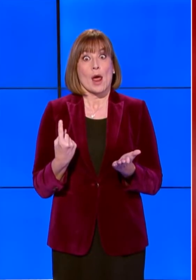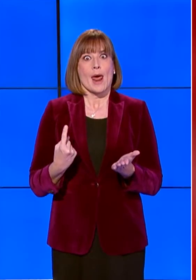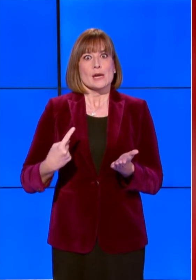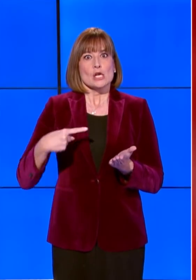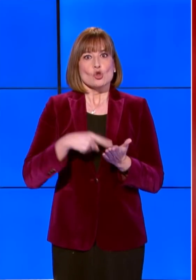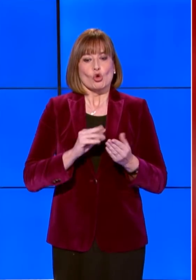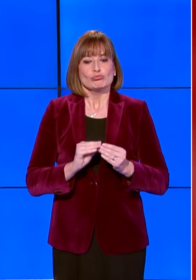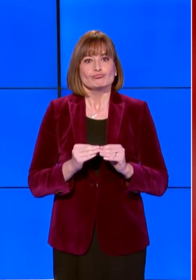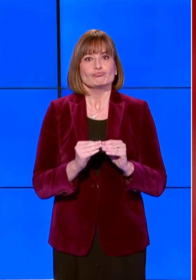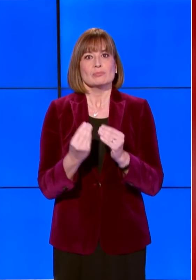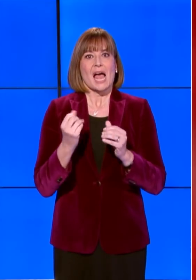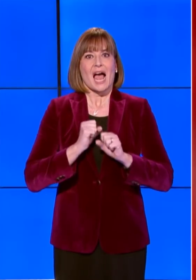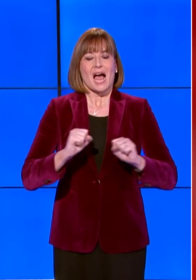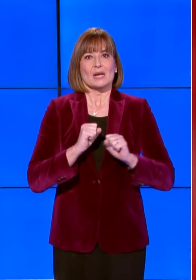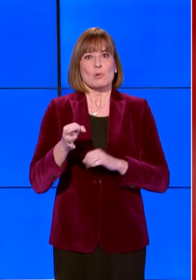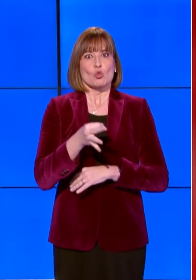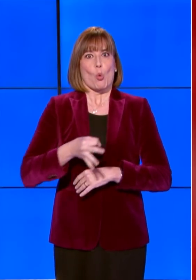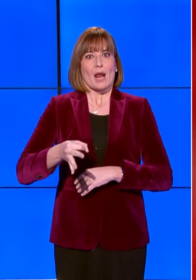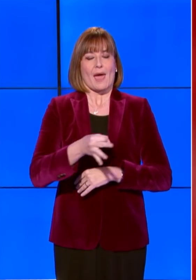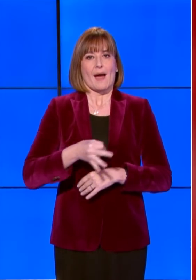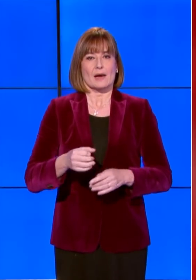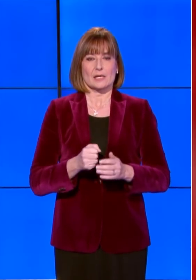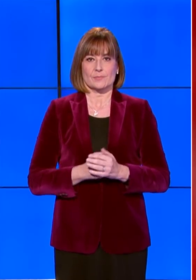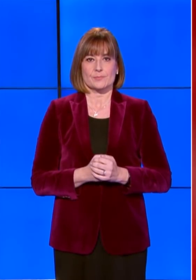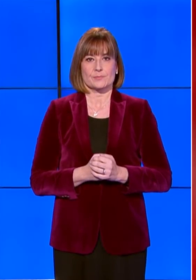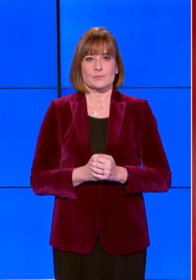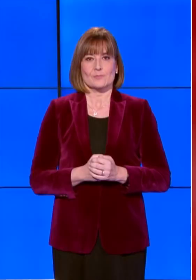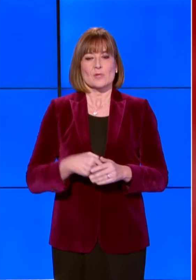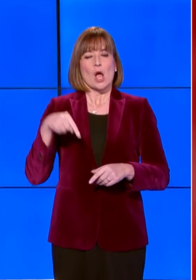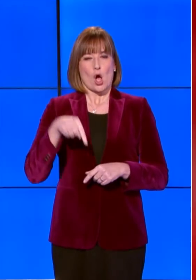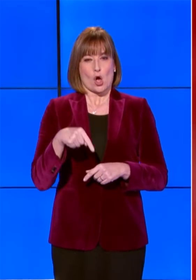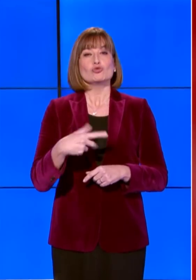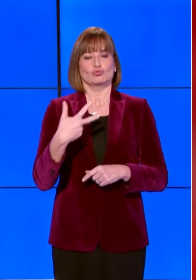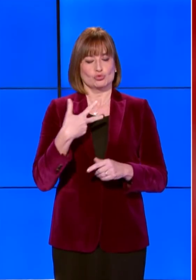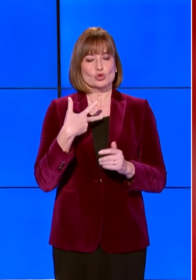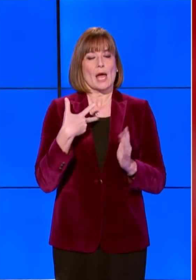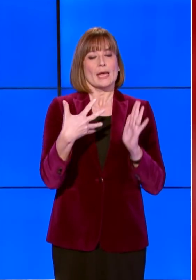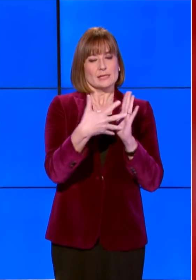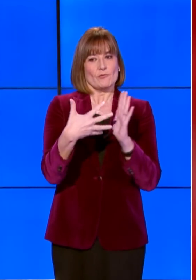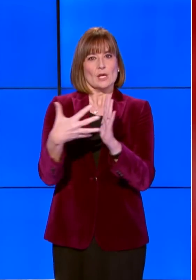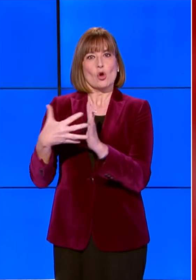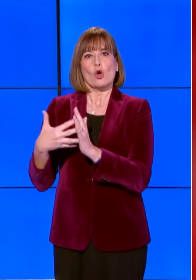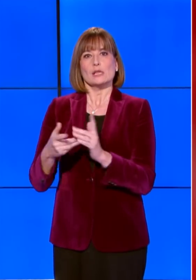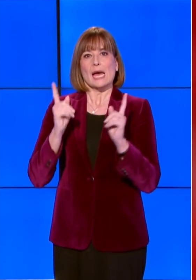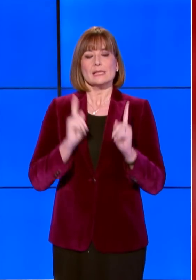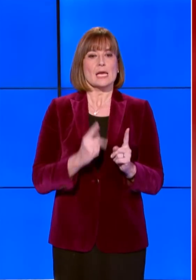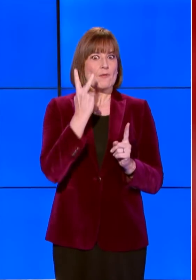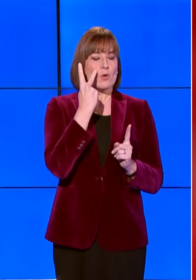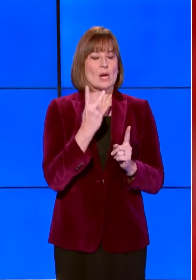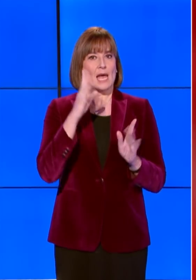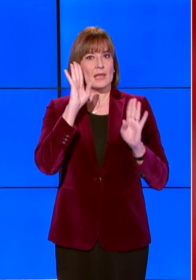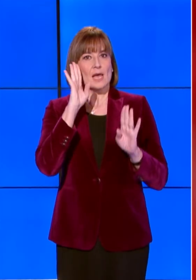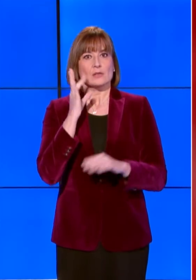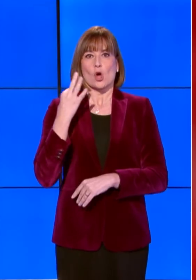all'arma nucleare. Abbiamo di fronte oggi difficoltà che vanno tenute sempre ben presenti.